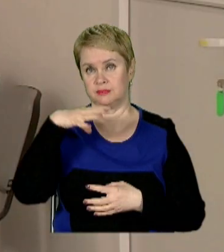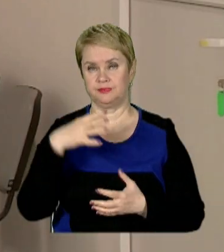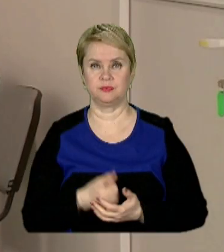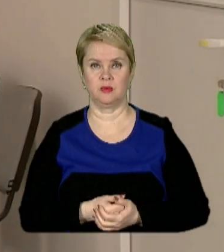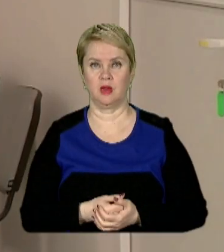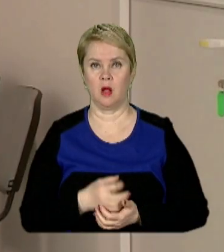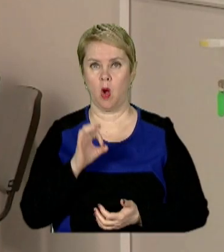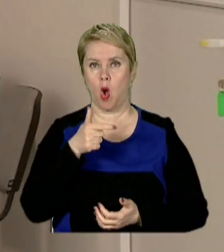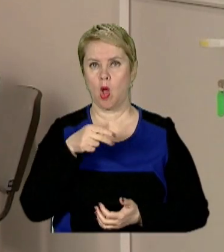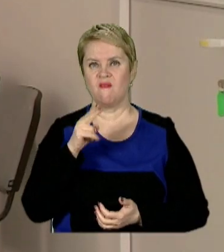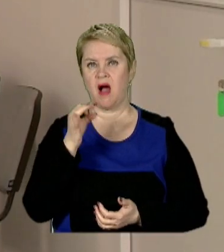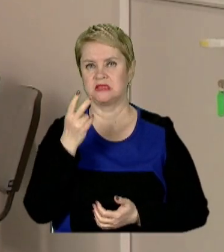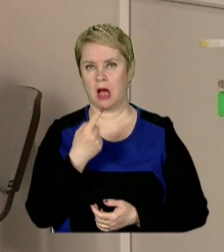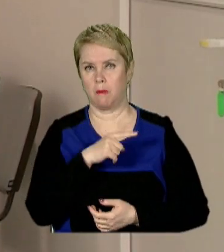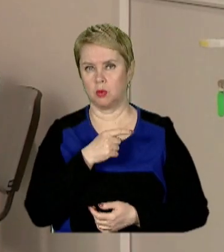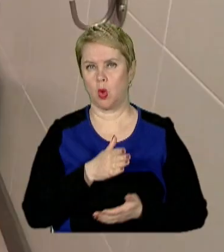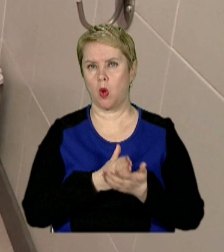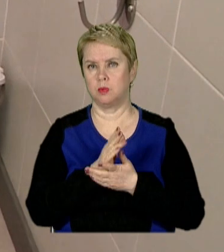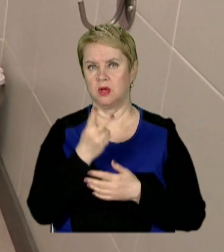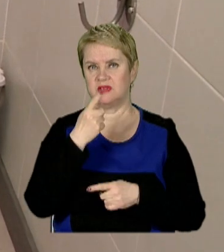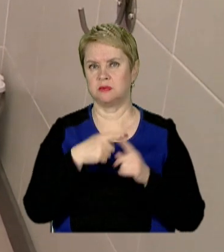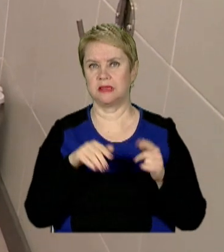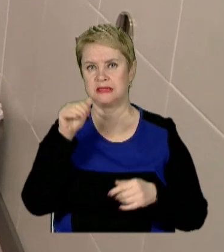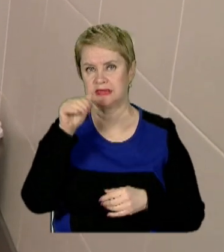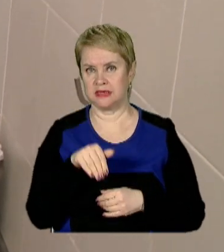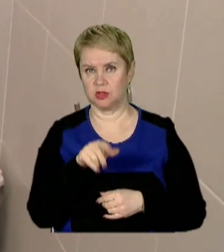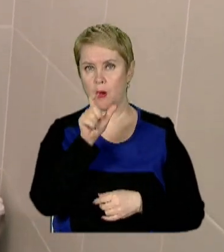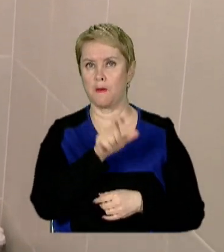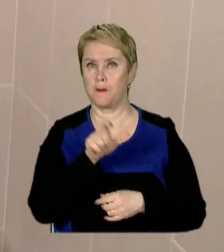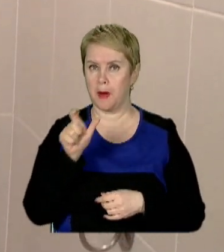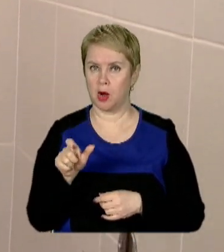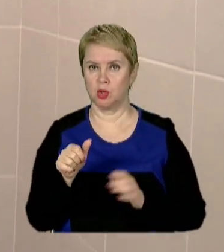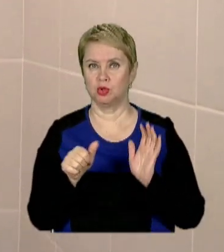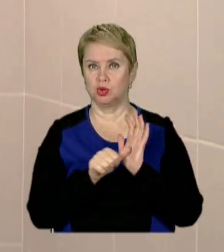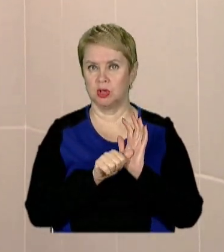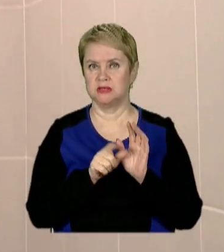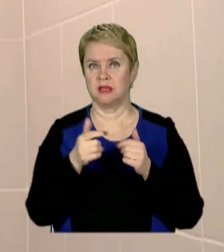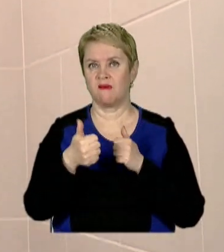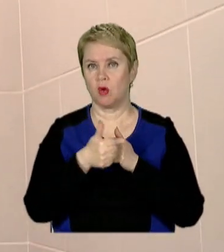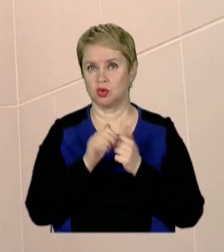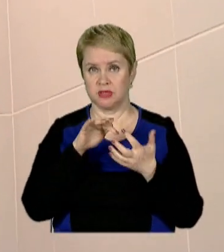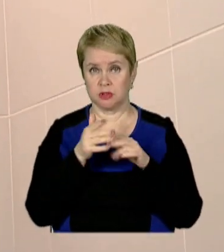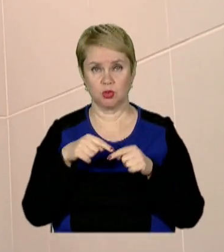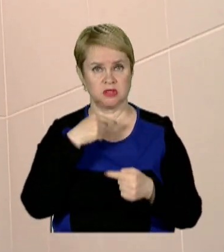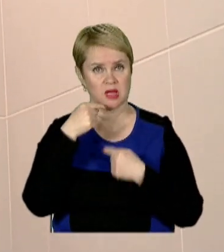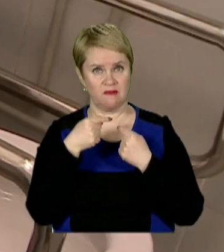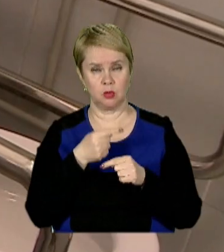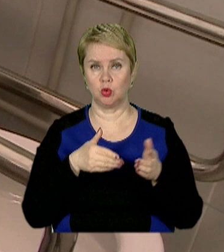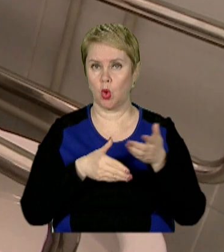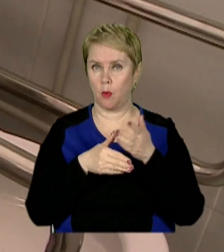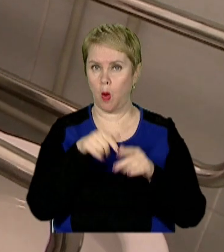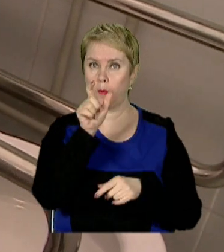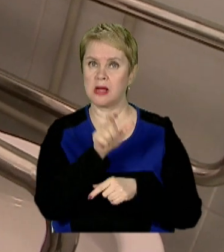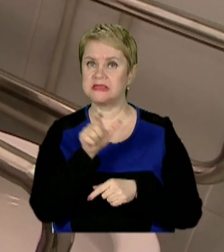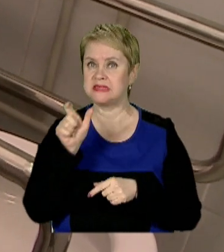Глеєвацька амбулаторія обслуговує понад 2,5 тисячі мешканців, шести навколишніх сіл. Тут завжди сумлінно допомагали